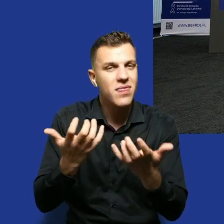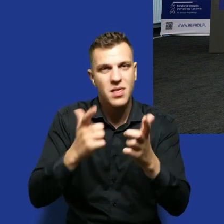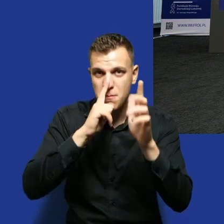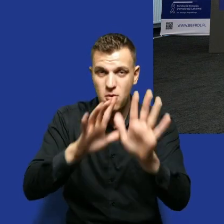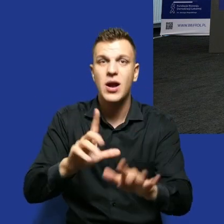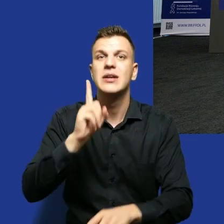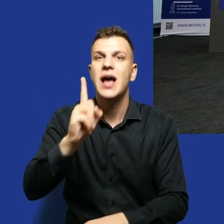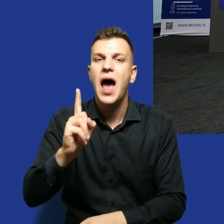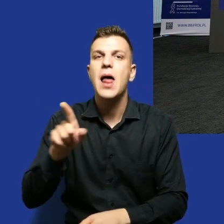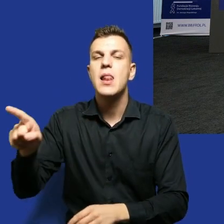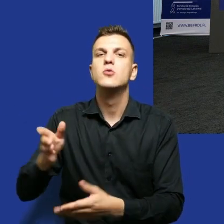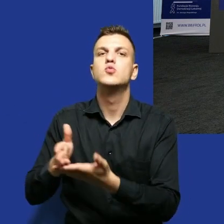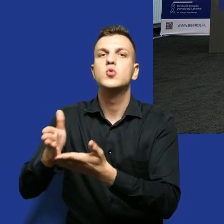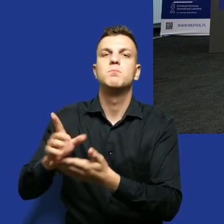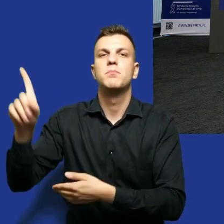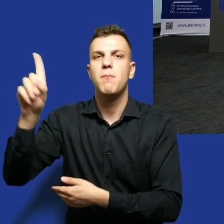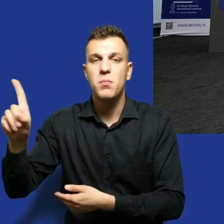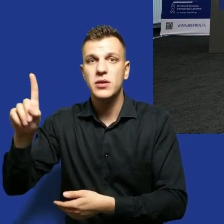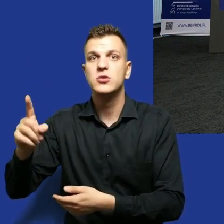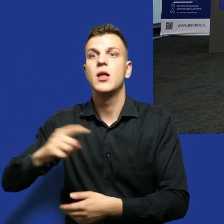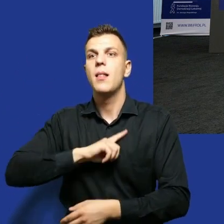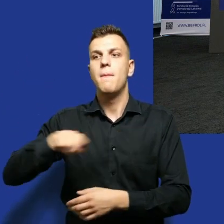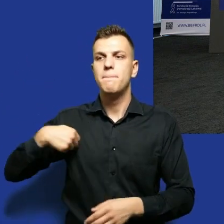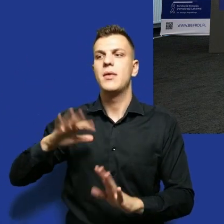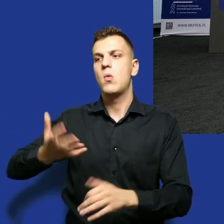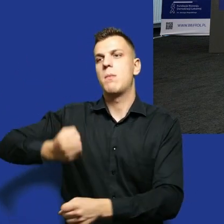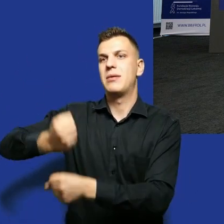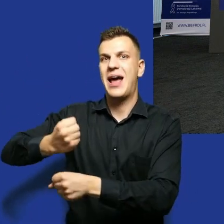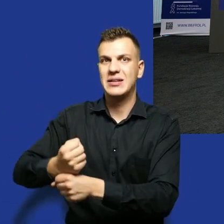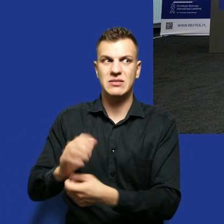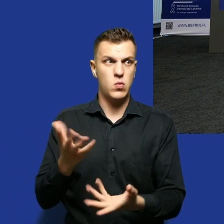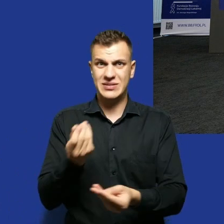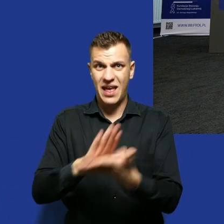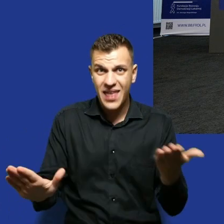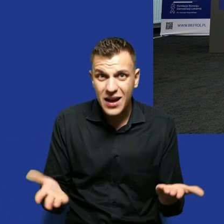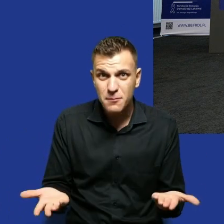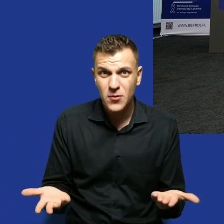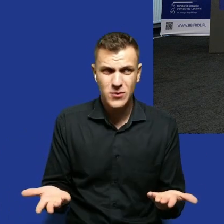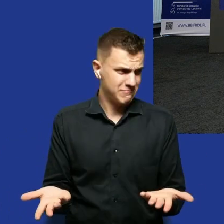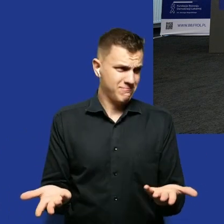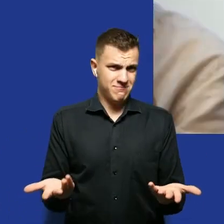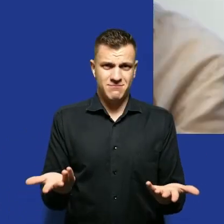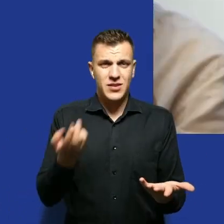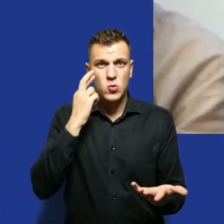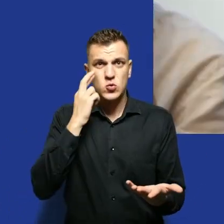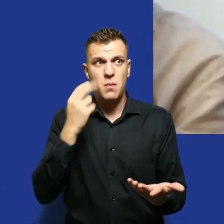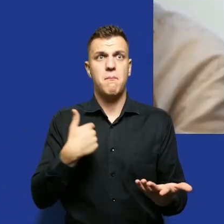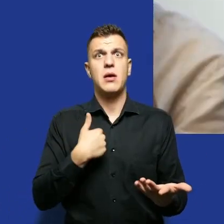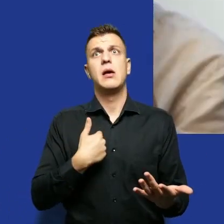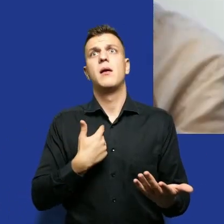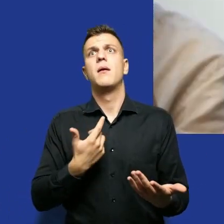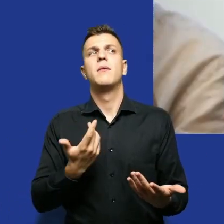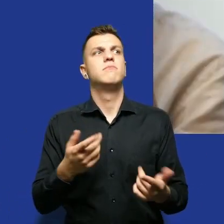ze służby publicznej ten etos, że my mamy, nie wiem, zasadniczo pracować, nie wiem, za darmo, że to jest jakaś służba, misja, nie wiem